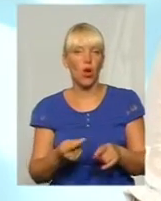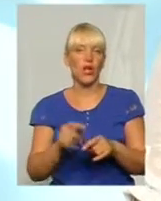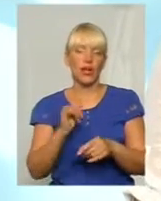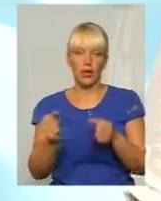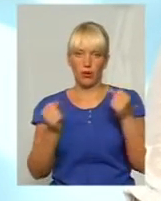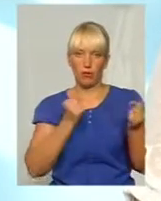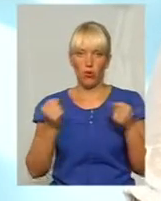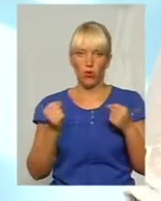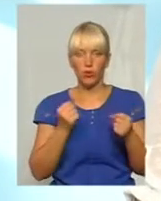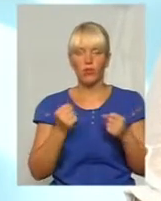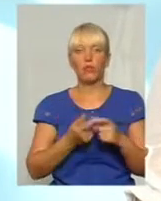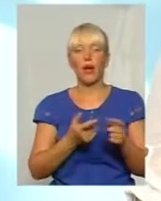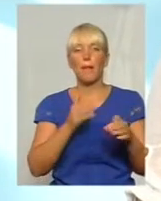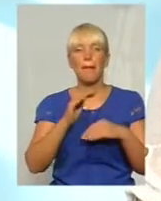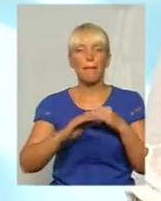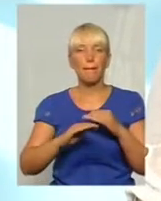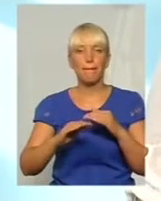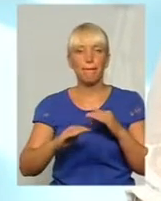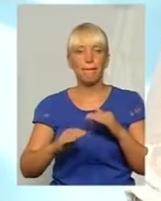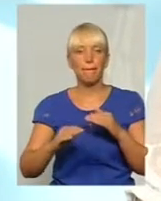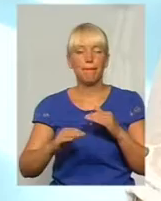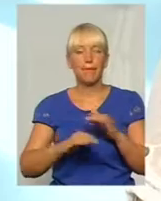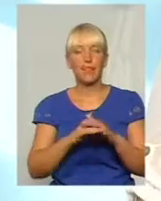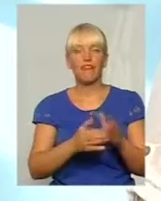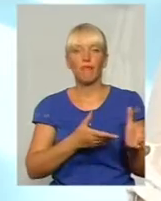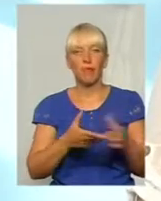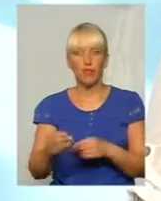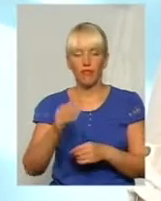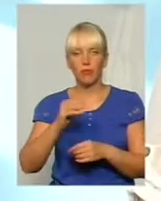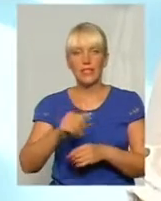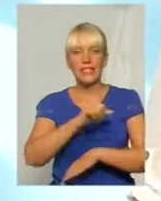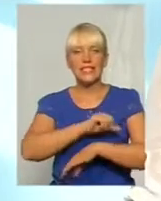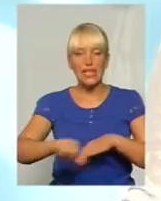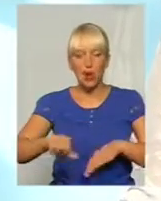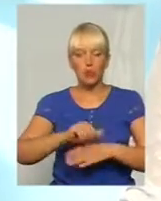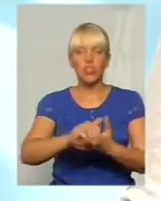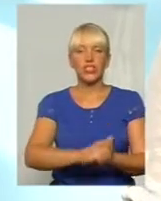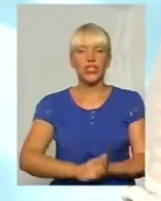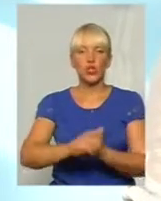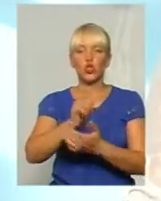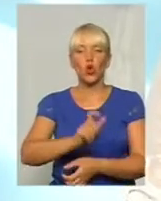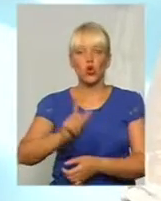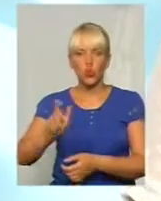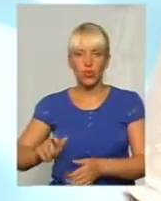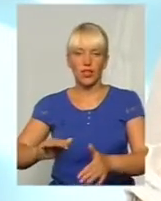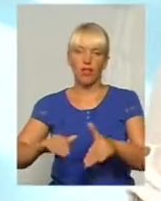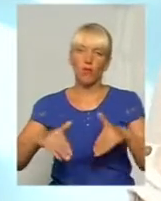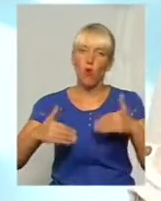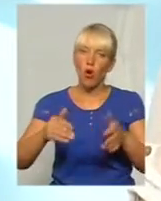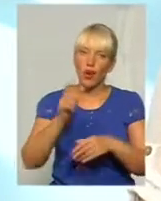впливом, на жаль, під впливом наших зарубіжних союзників, порадників